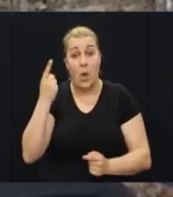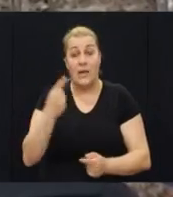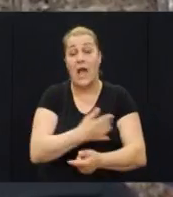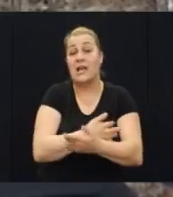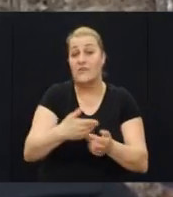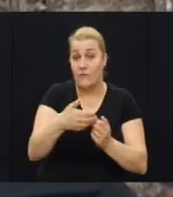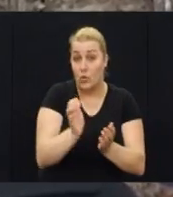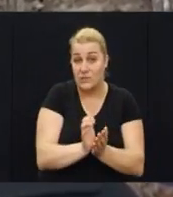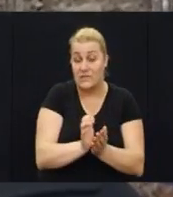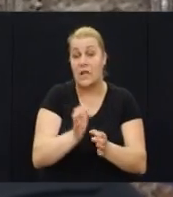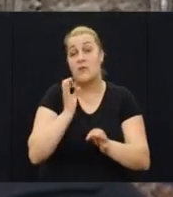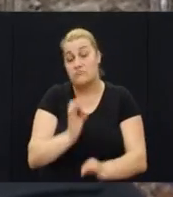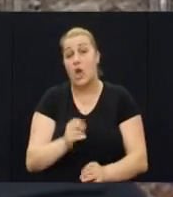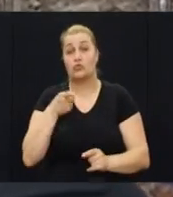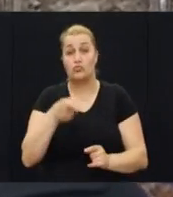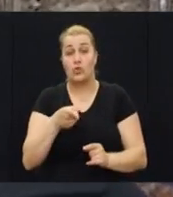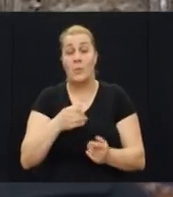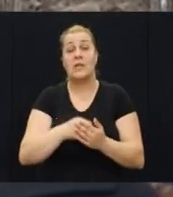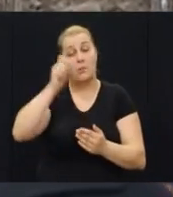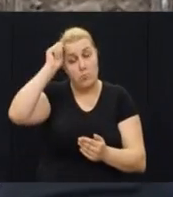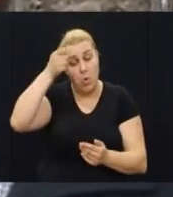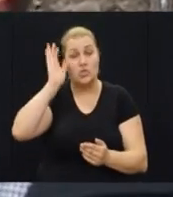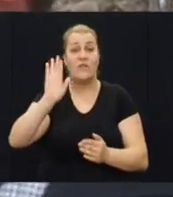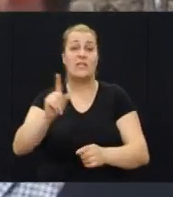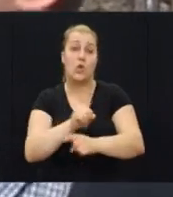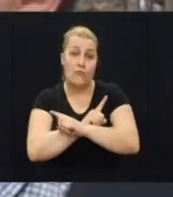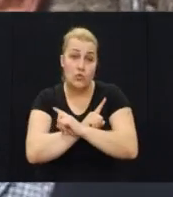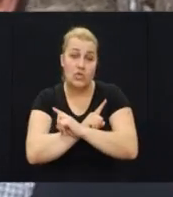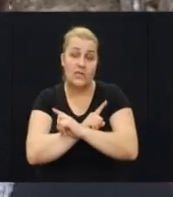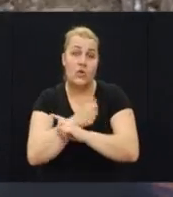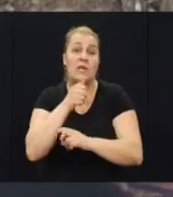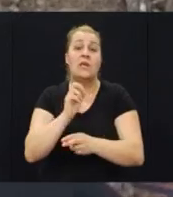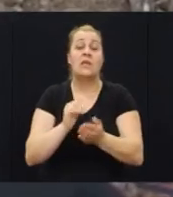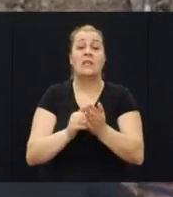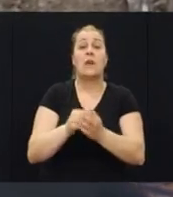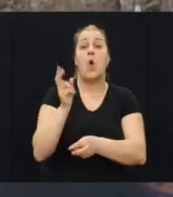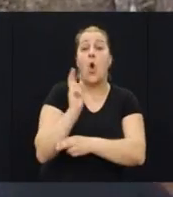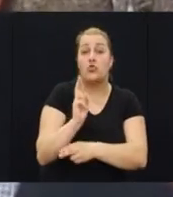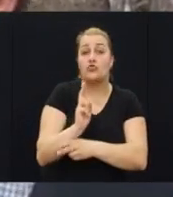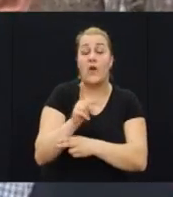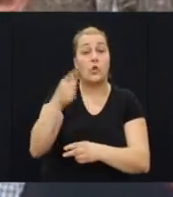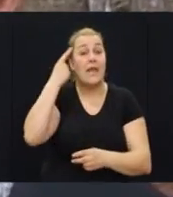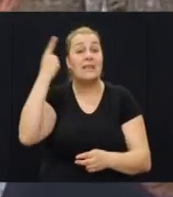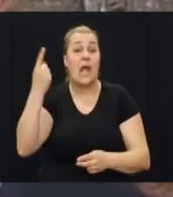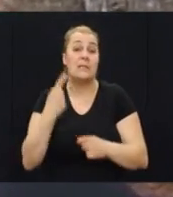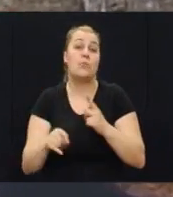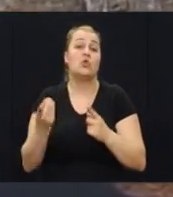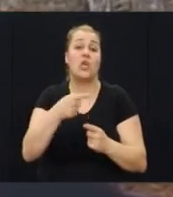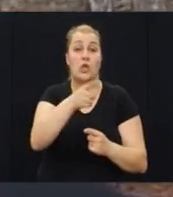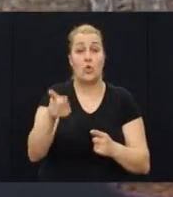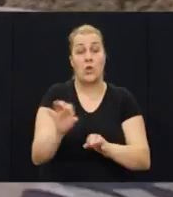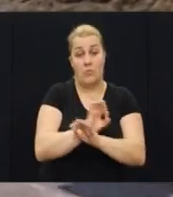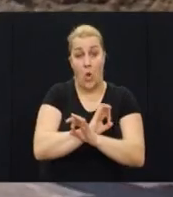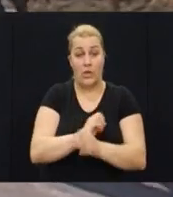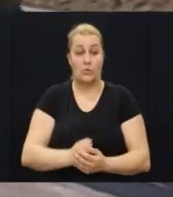krvavog uskrsa upravo u tome. Treba poštivati njihovu žrtvu i treba očuvati one ideale zbog kojeg su oni